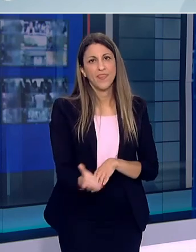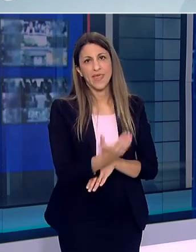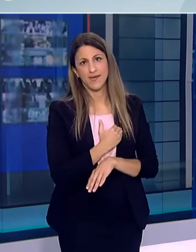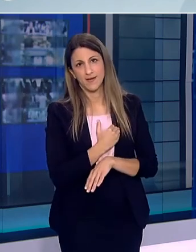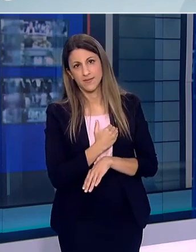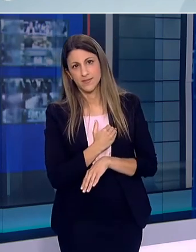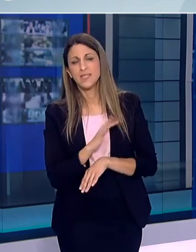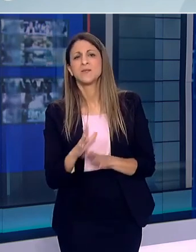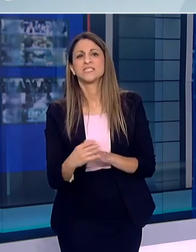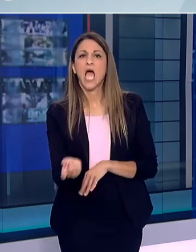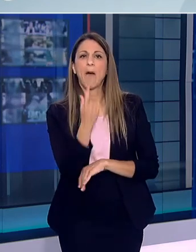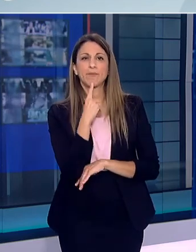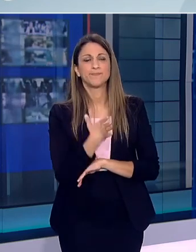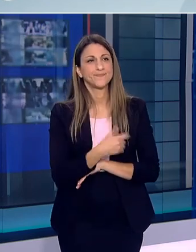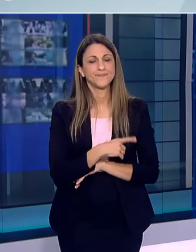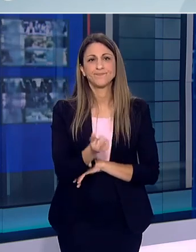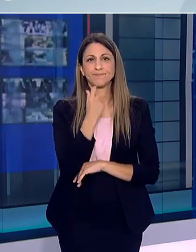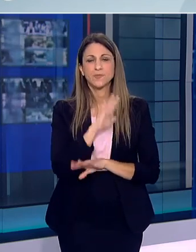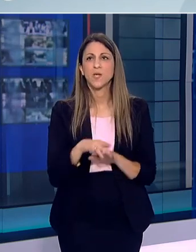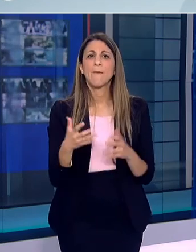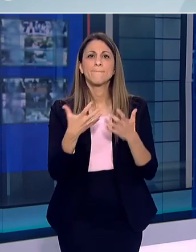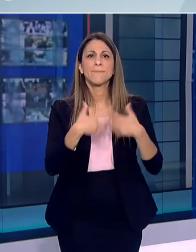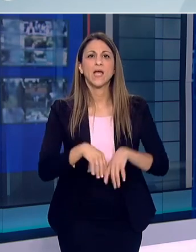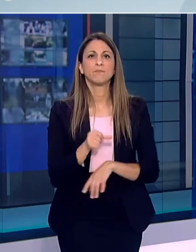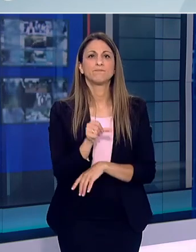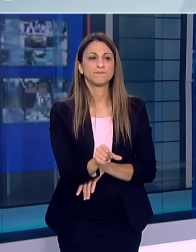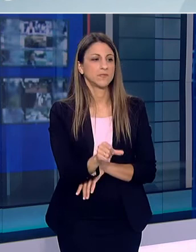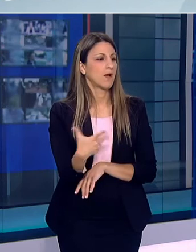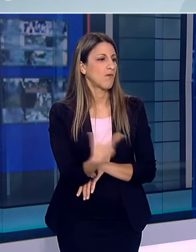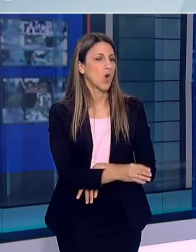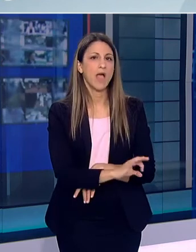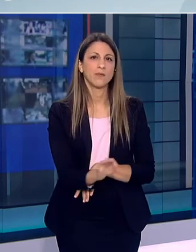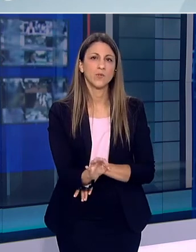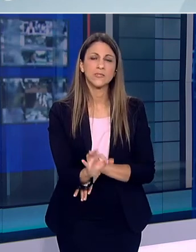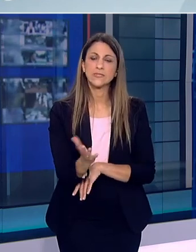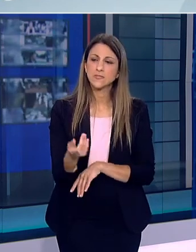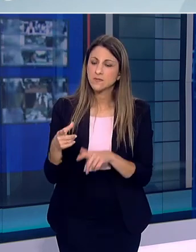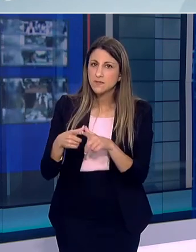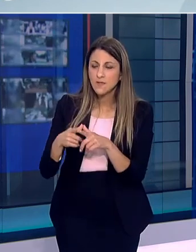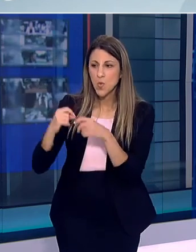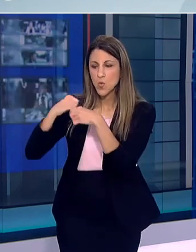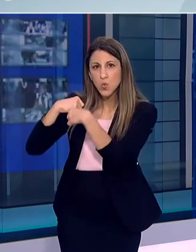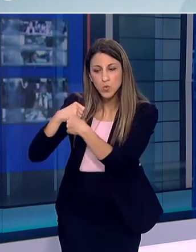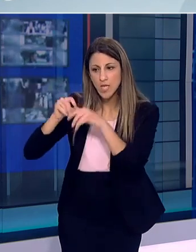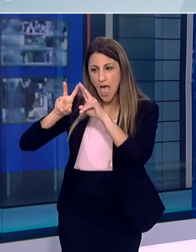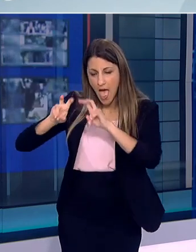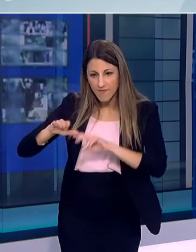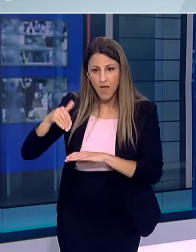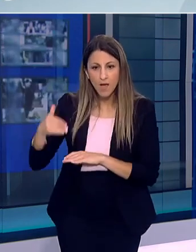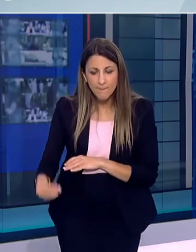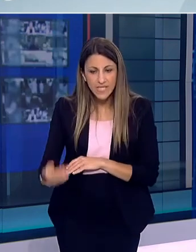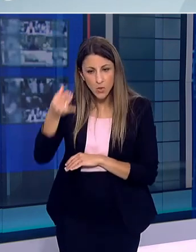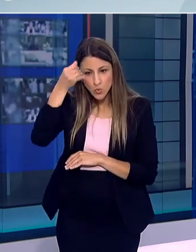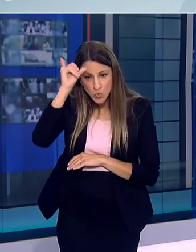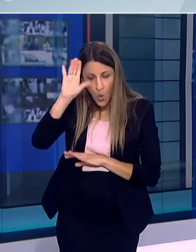είναι ένα χάπι Που πατάς ένα κουμπί σε μια μηχανή Σε ένα εργοστάσιο ή παίρνεις τη συνταγή Και παράγεται το προϊόν